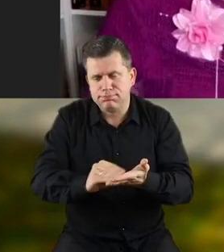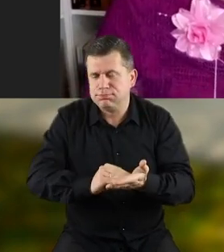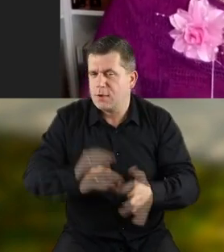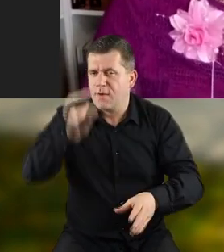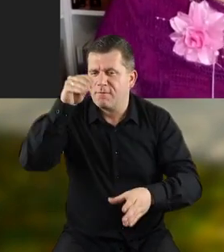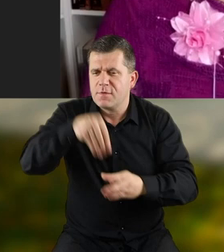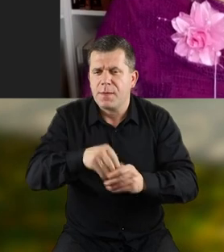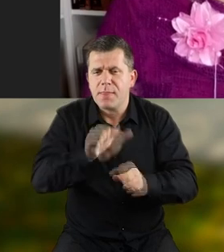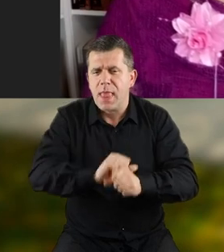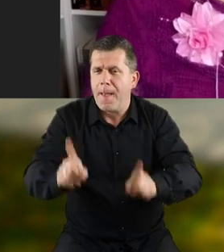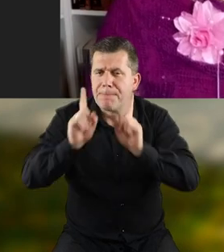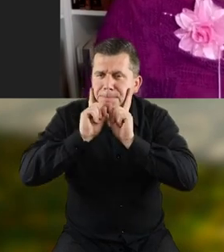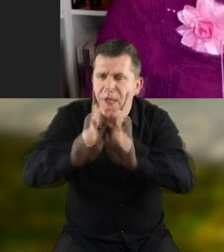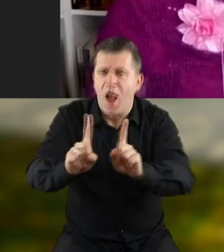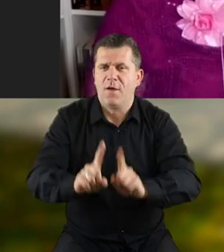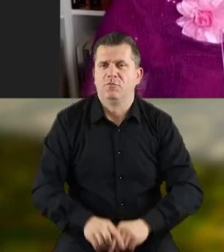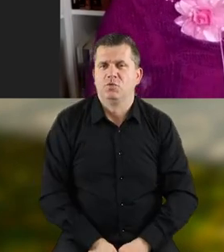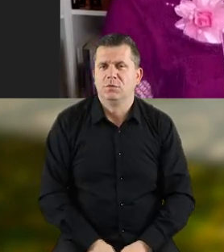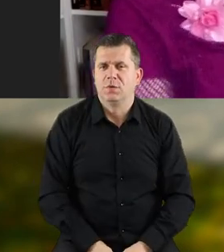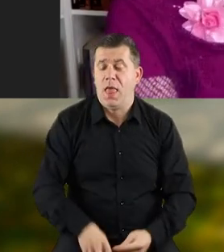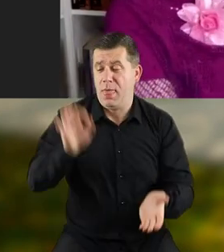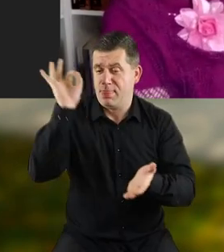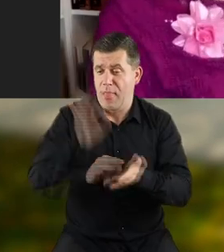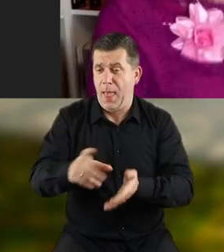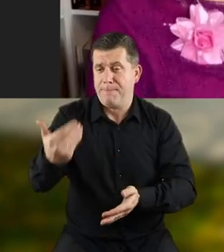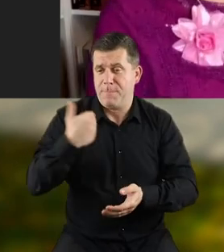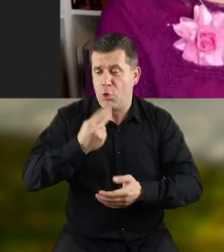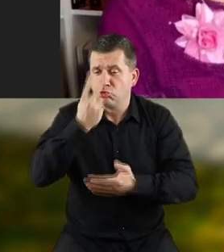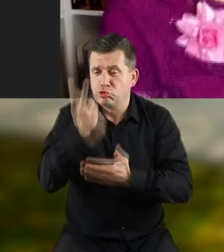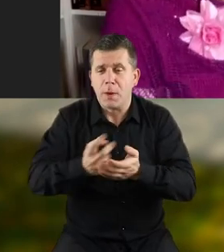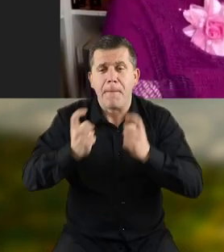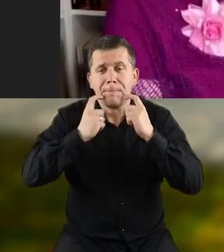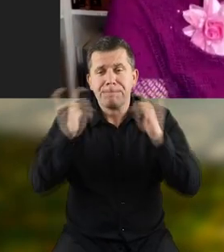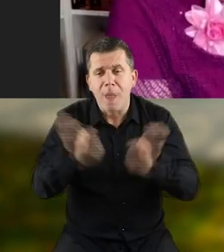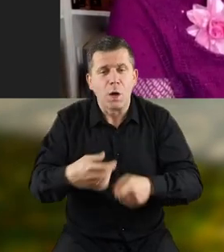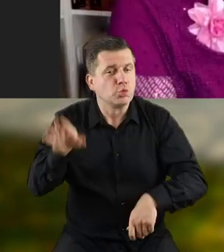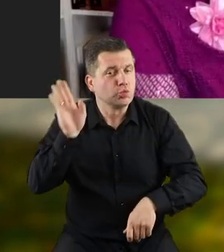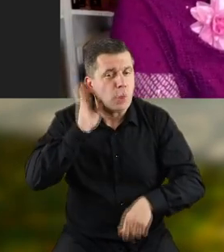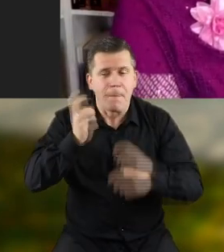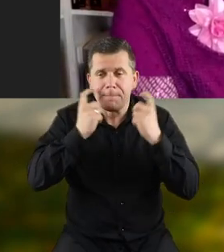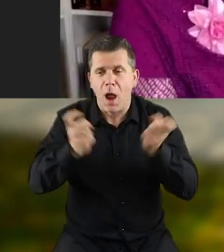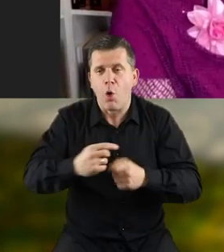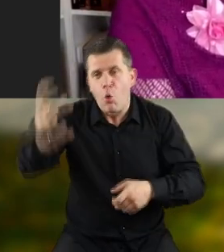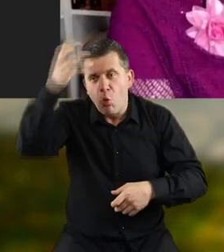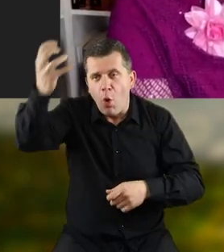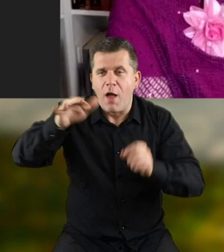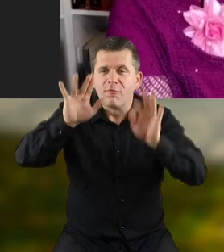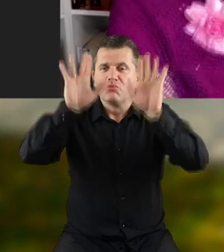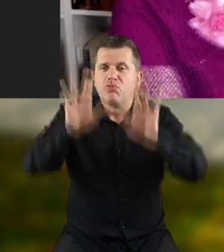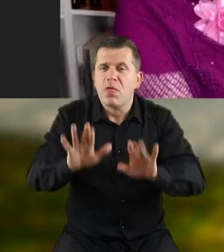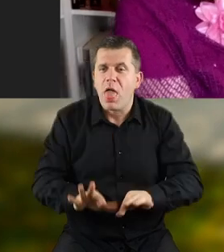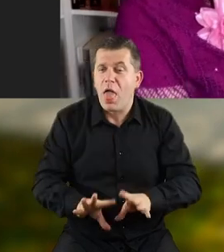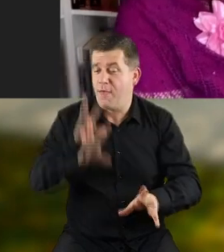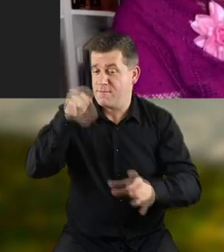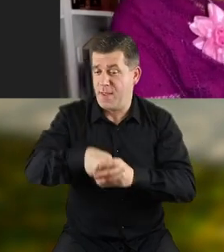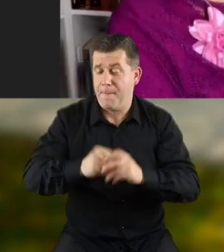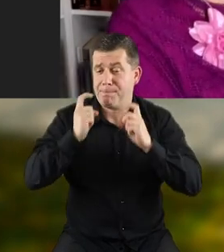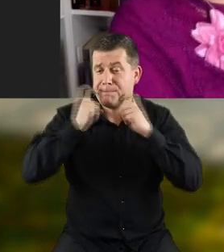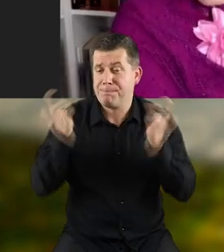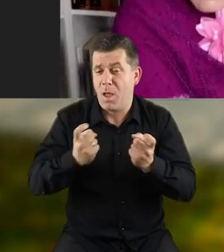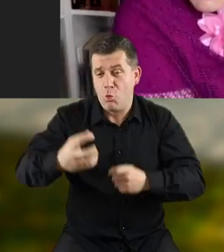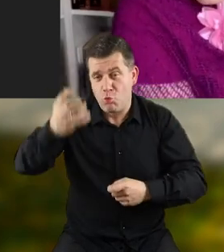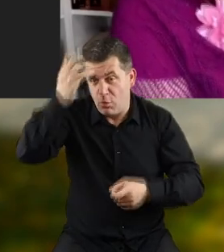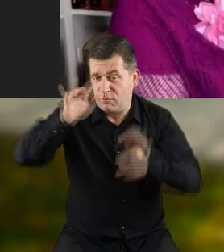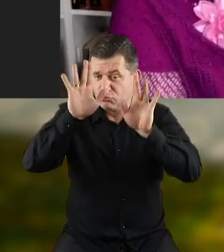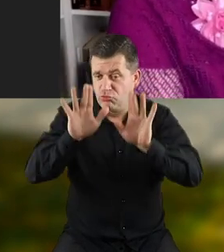bo w tej książce wszystko jest prawdziwe. Na pewno czytaliście bajkę, słuchaliście bajki Królowa Śniegu. W tej bajce